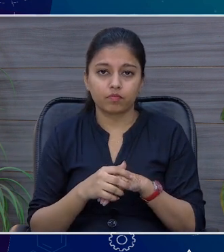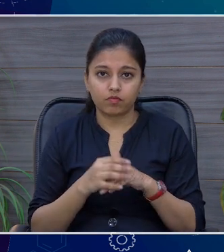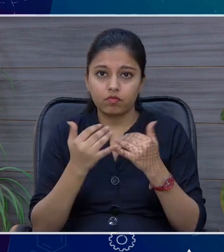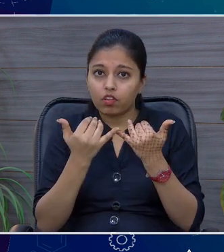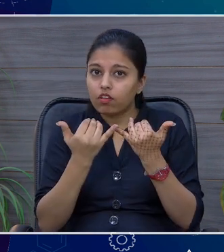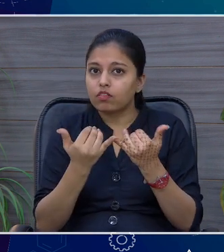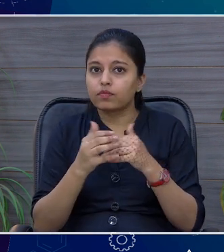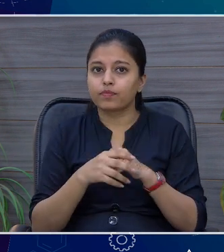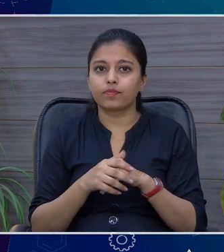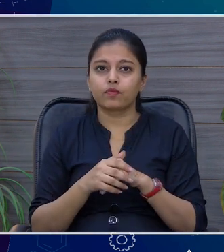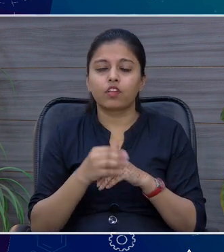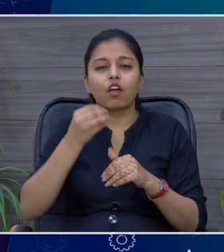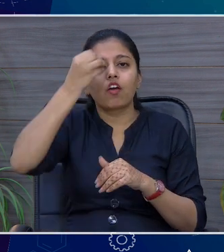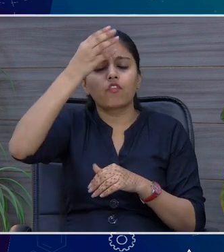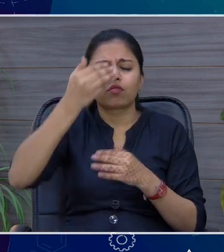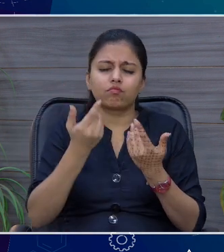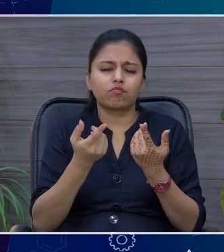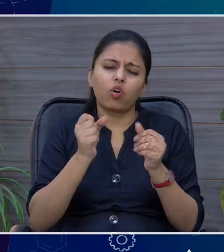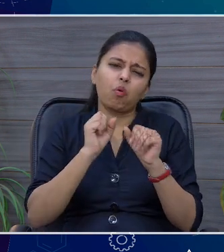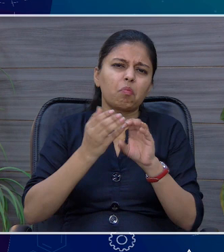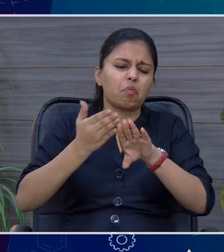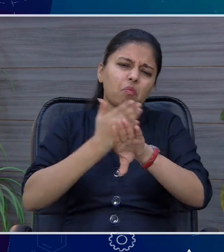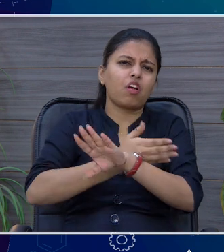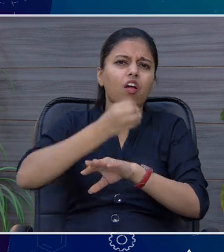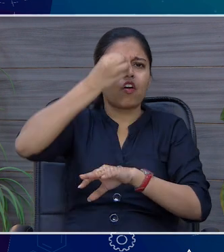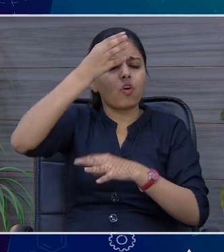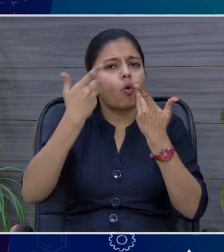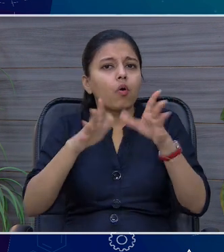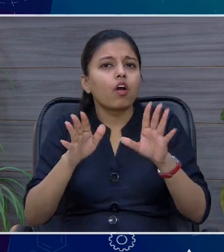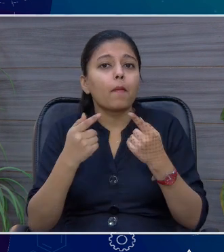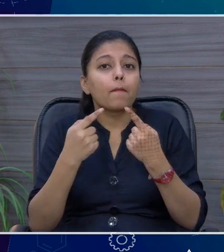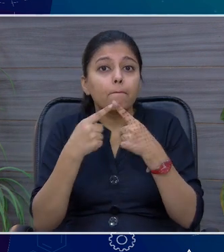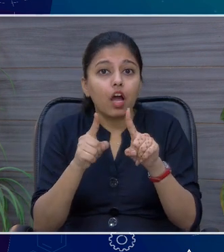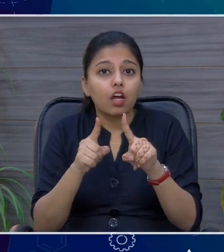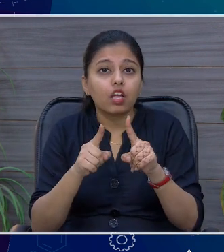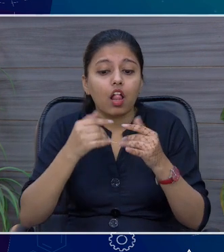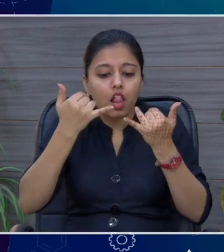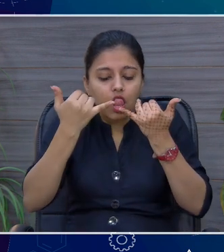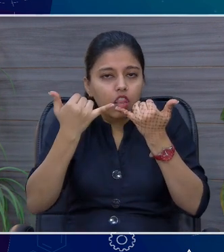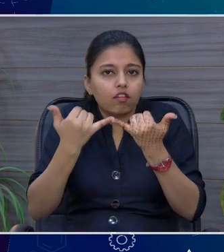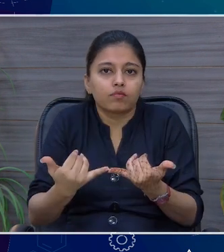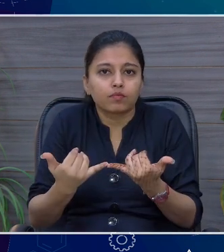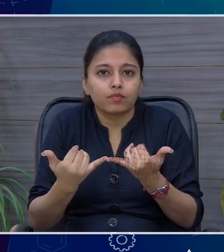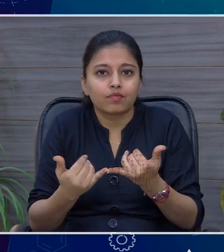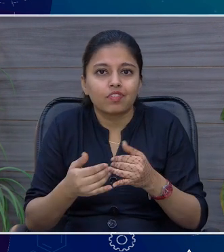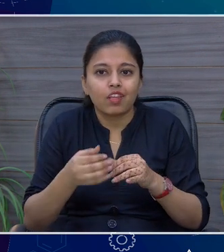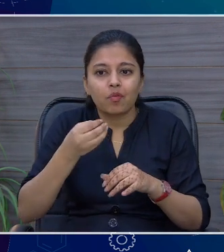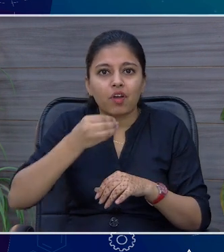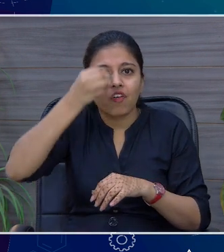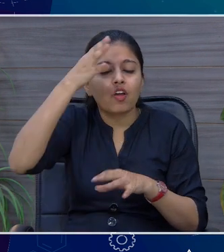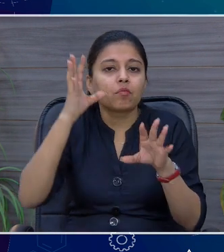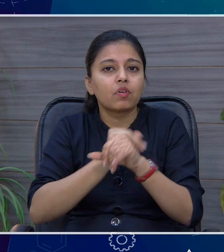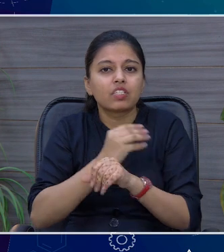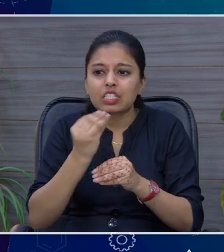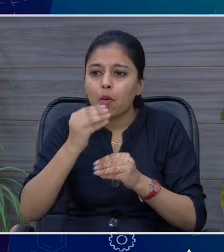और अवेरनेस जनरली मुझे लगा कि हो गया होगा 15 सालों के तो बट आज की डेड में में बहुत आजब हुआ कि जो